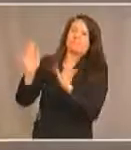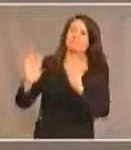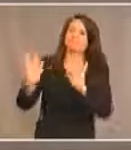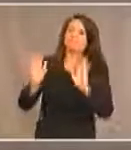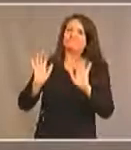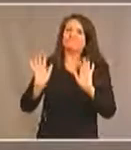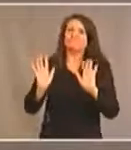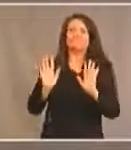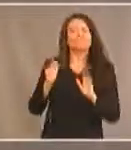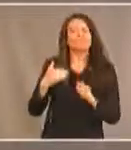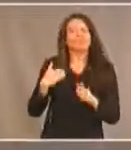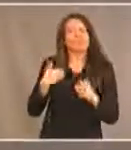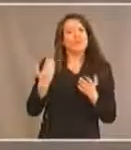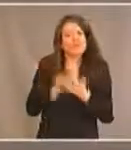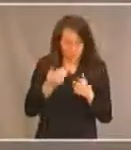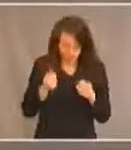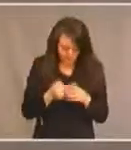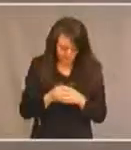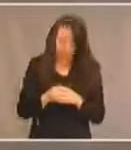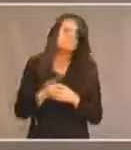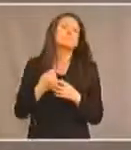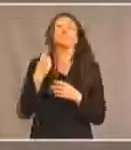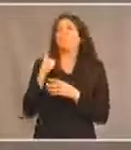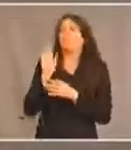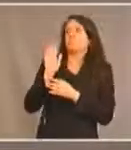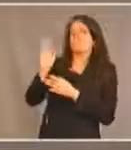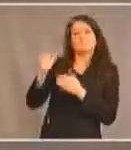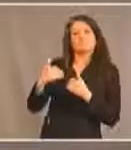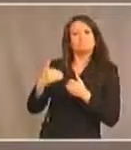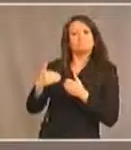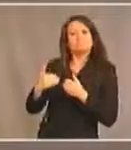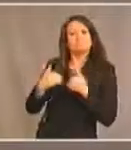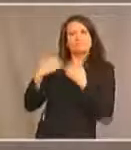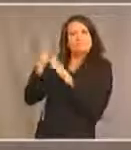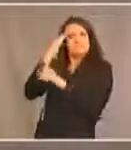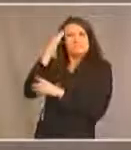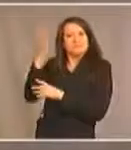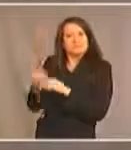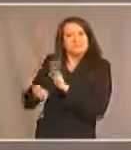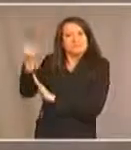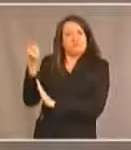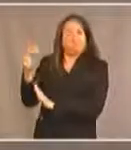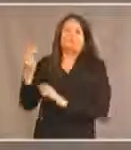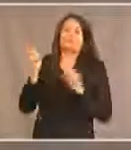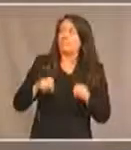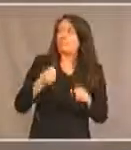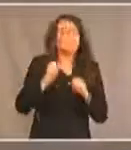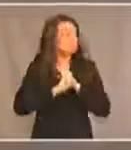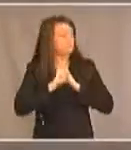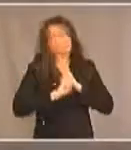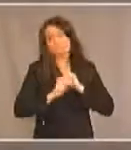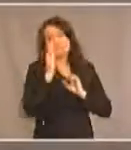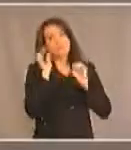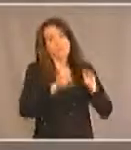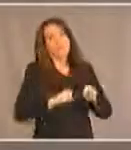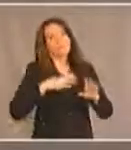car pour eux, la vie est importante. Je pourrais continuer encore longtemps, mais je vais